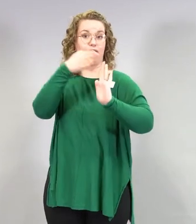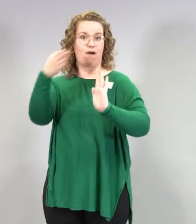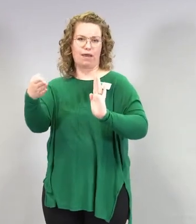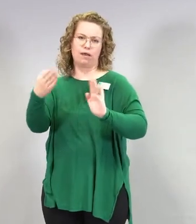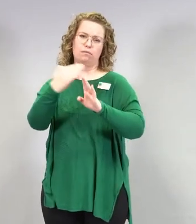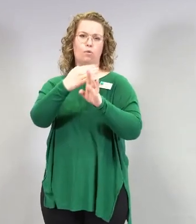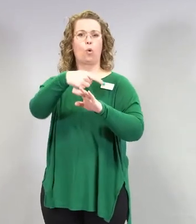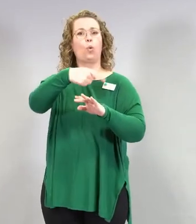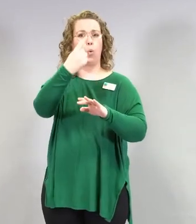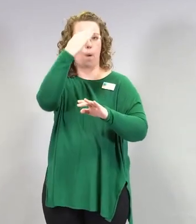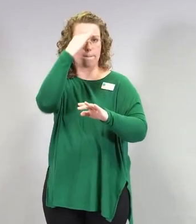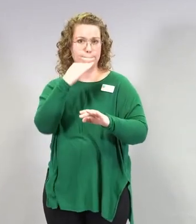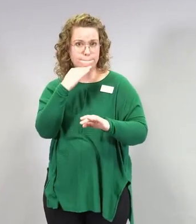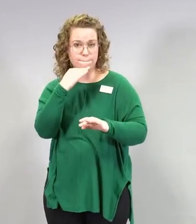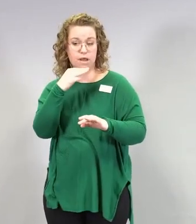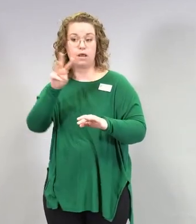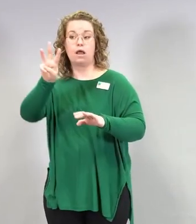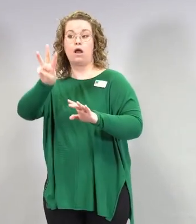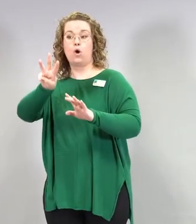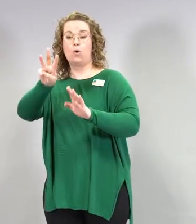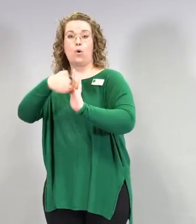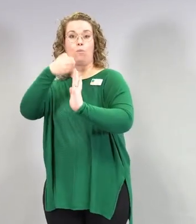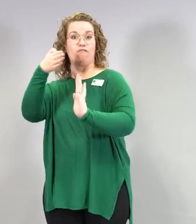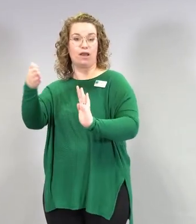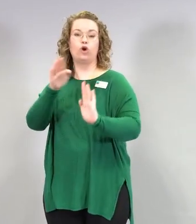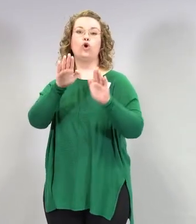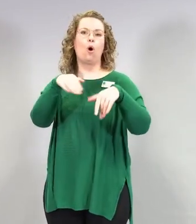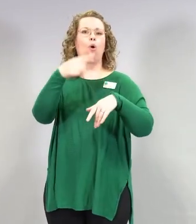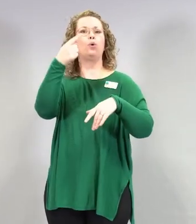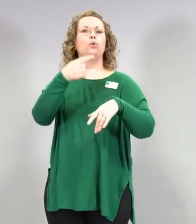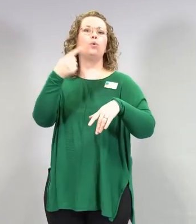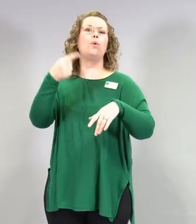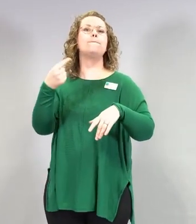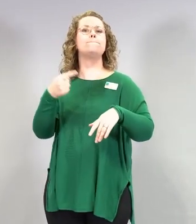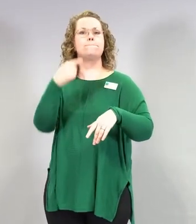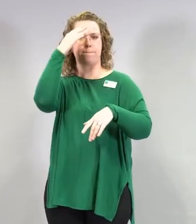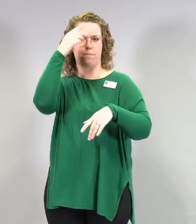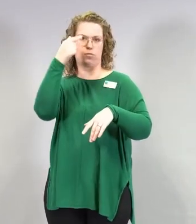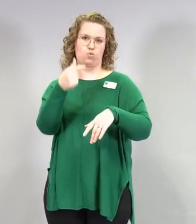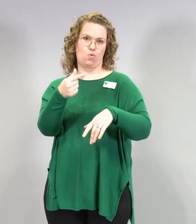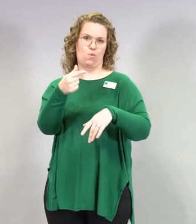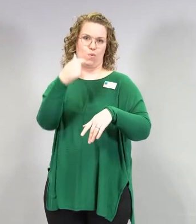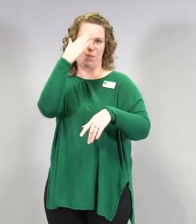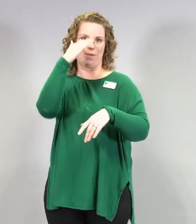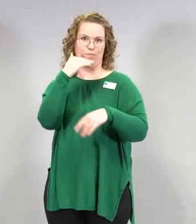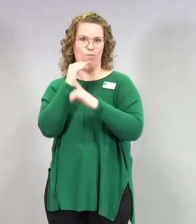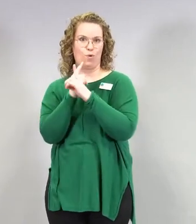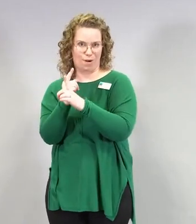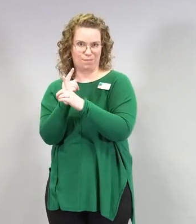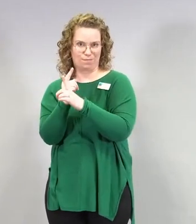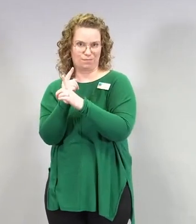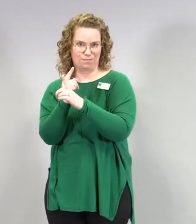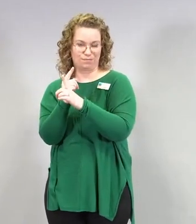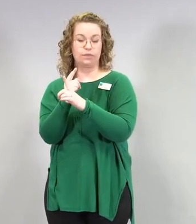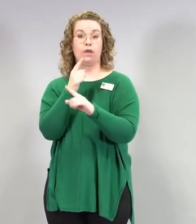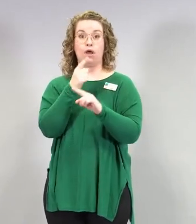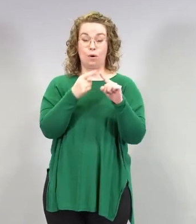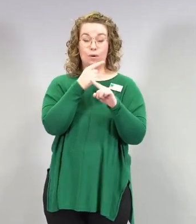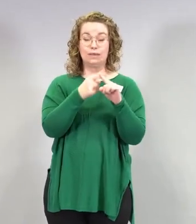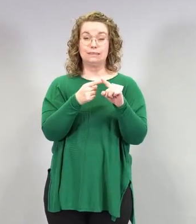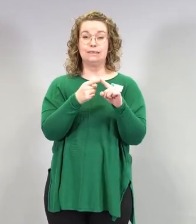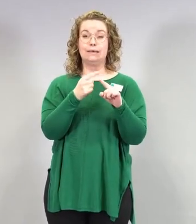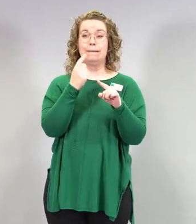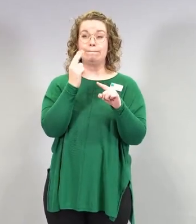faasi kolmosessa tehotutkimuksessa jo puhutaan kymmenistä tuhansista. Ja on ilman muuta selvää, että jos me puhutaan hyvin harvinaisesta